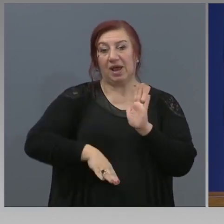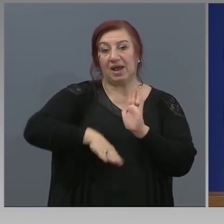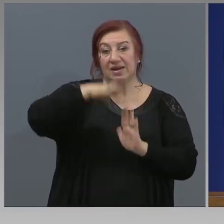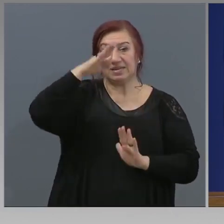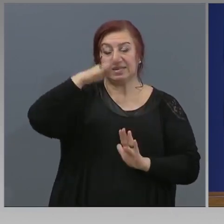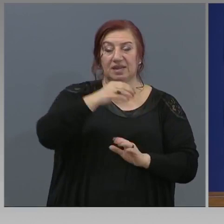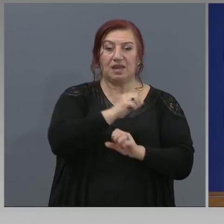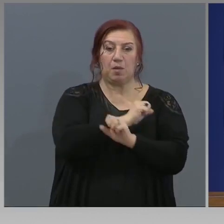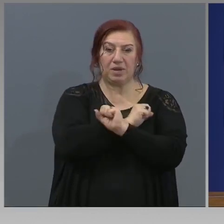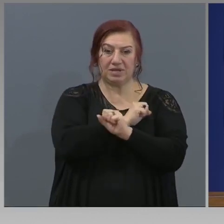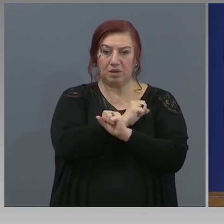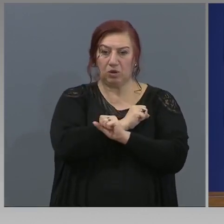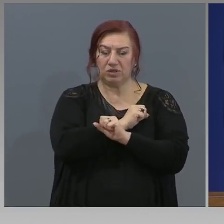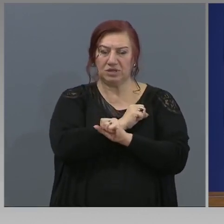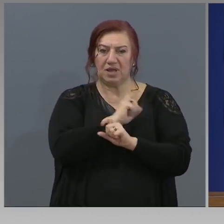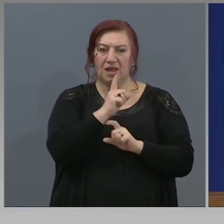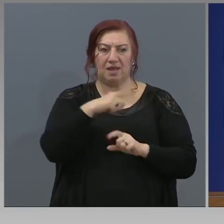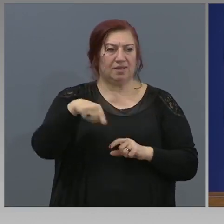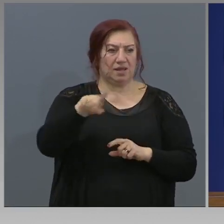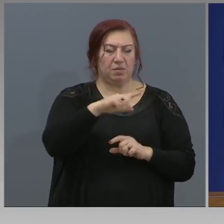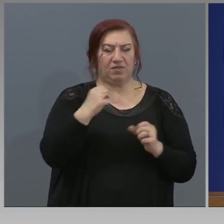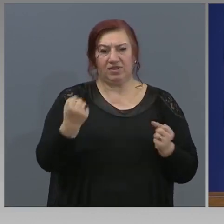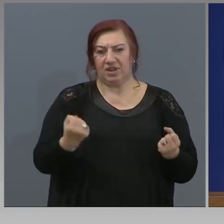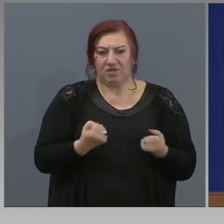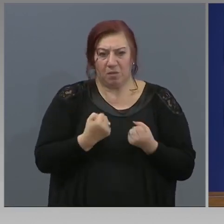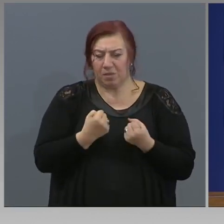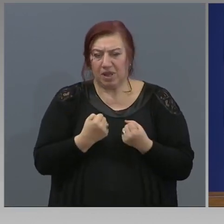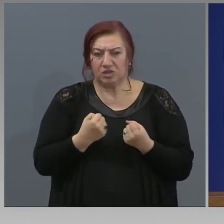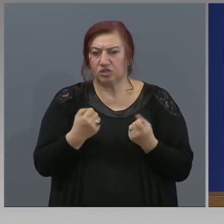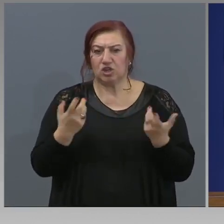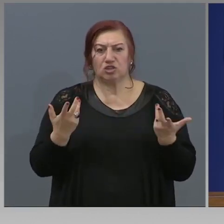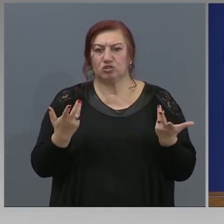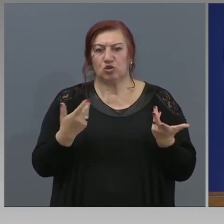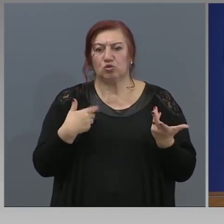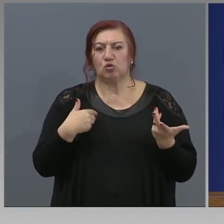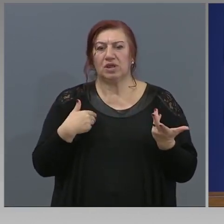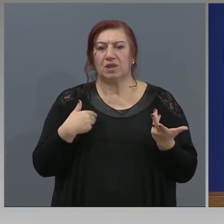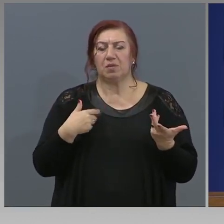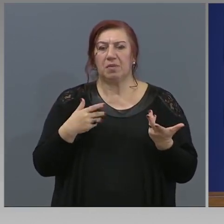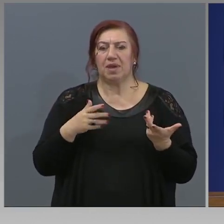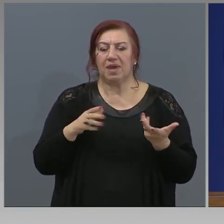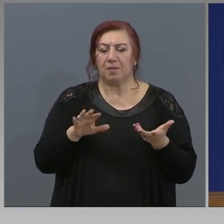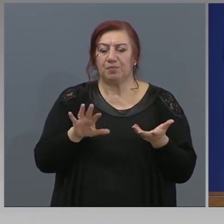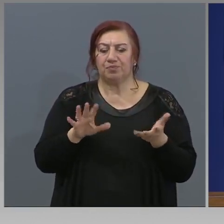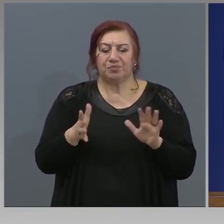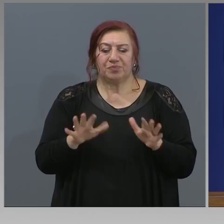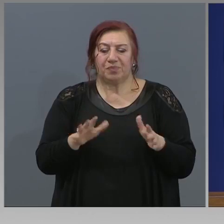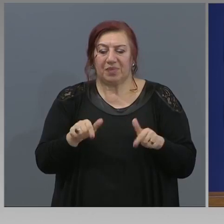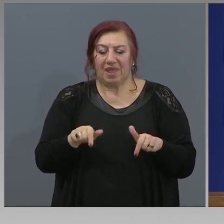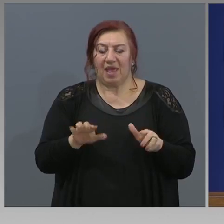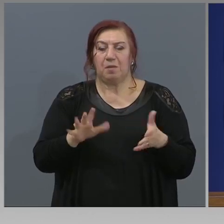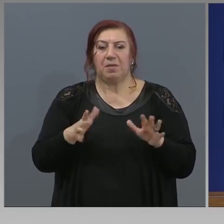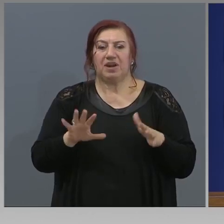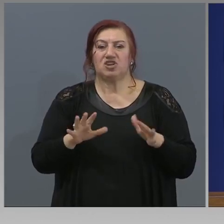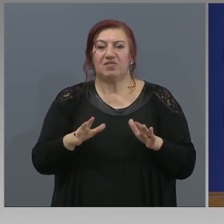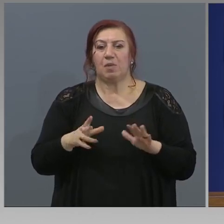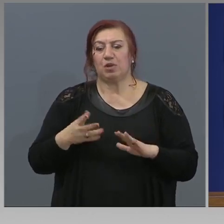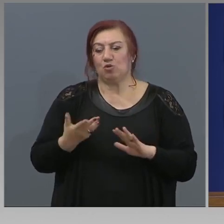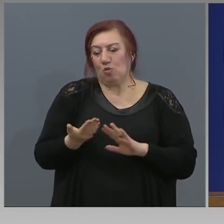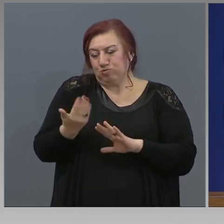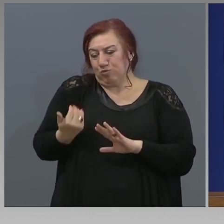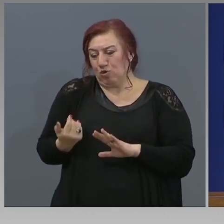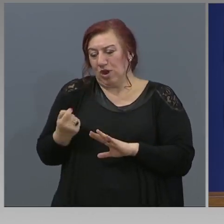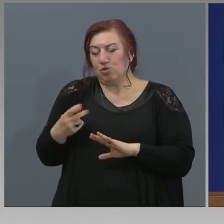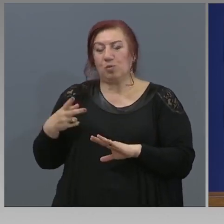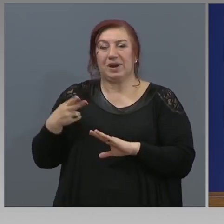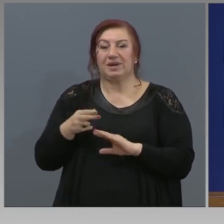не трябва да ви плаши в такава степен, защото ние имаме предждевременно прекратена практика зимен сезон. Така